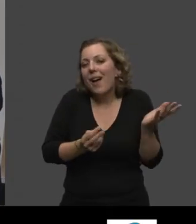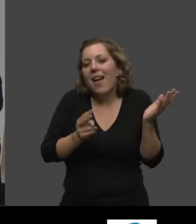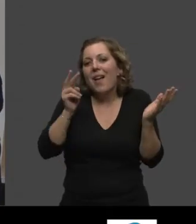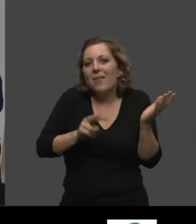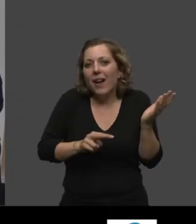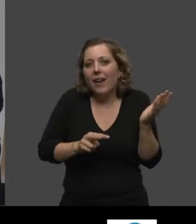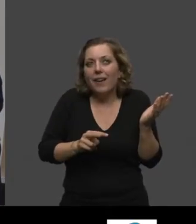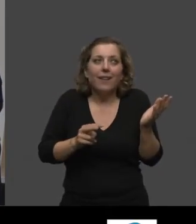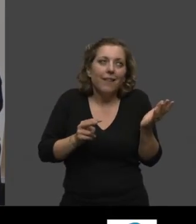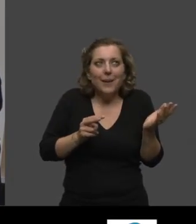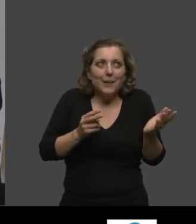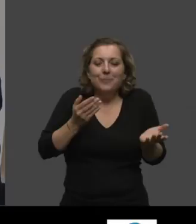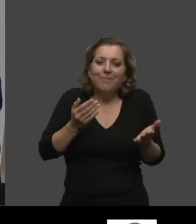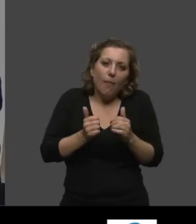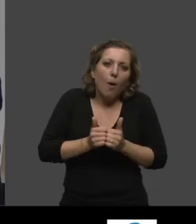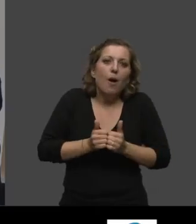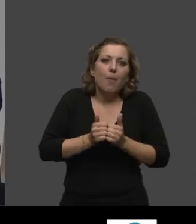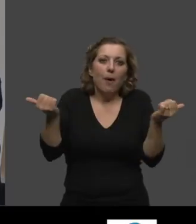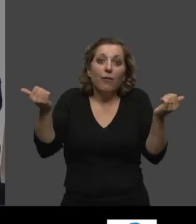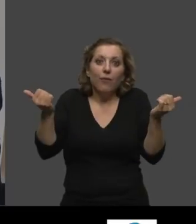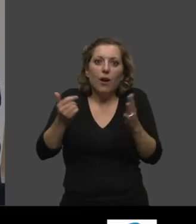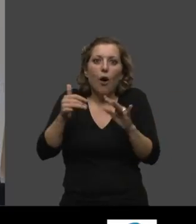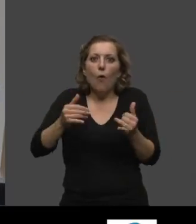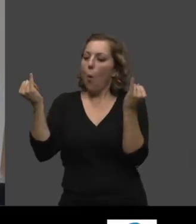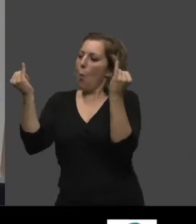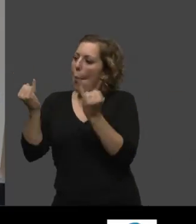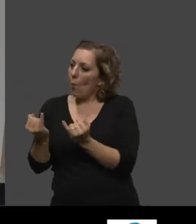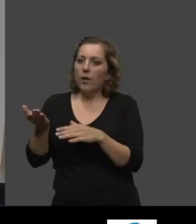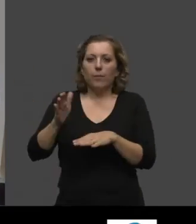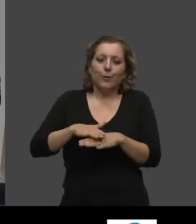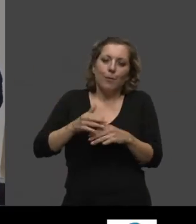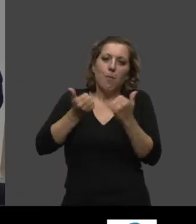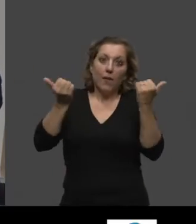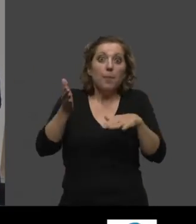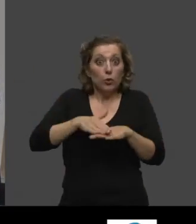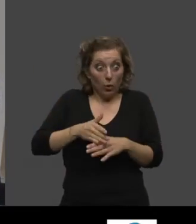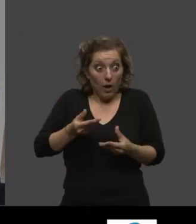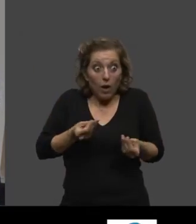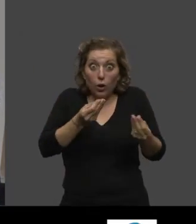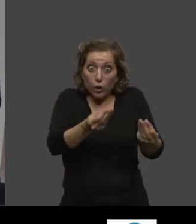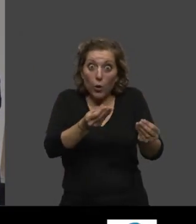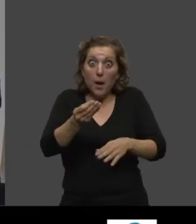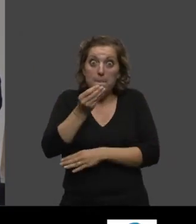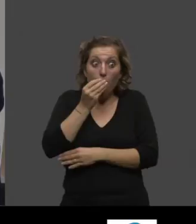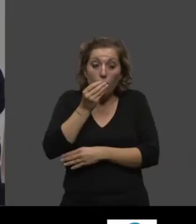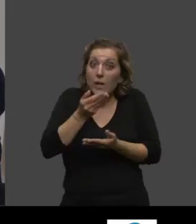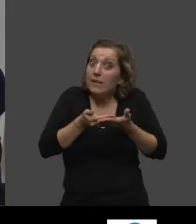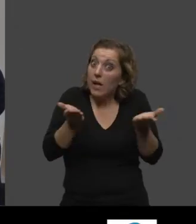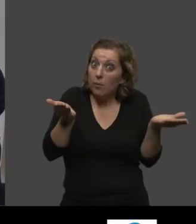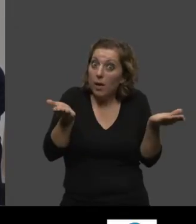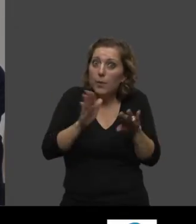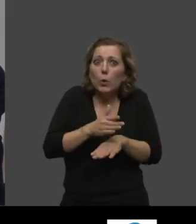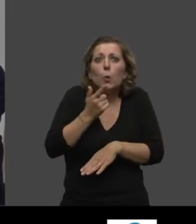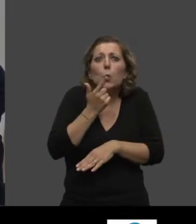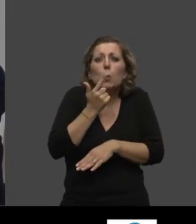à tout espoir de résultats, on peut faire manger plus simplement, mais toujours